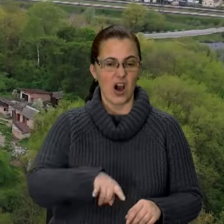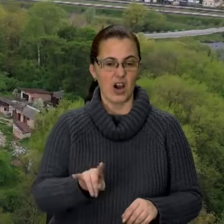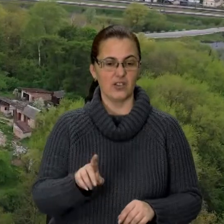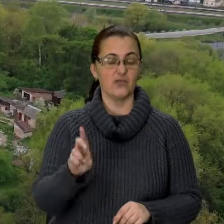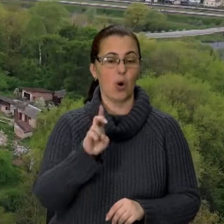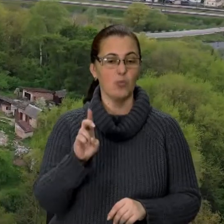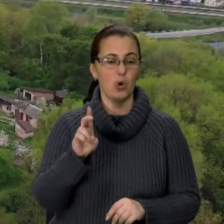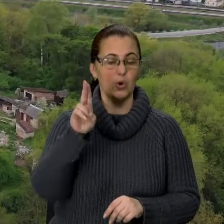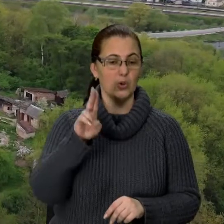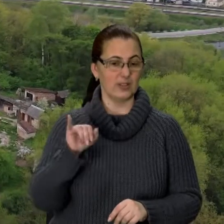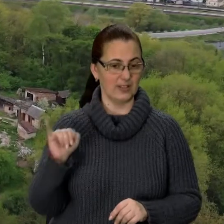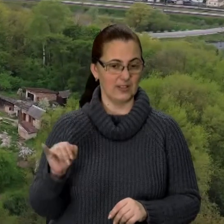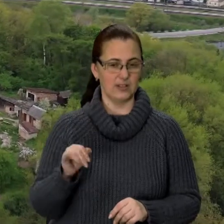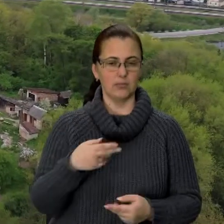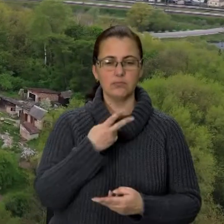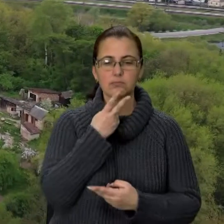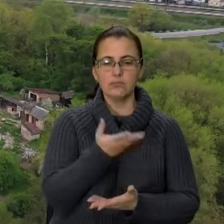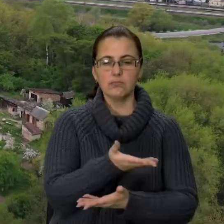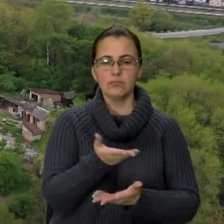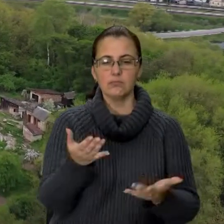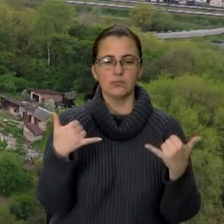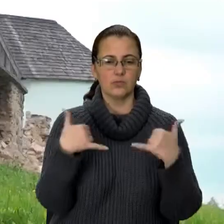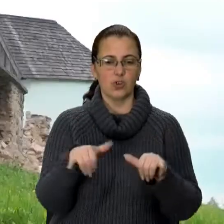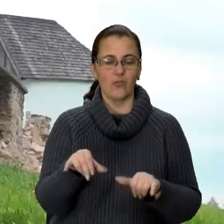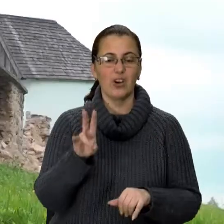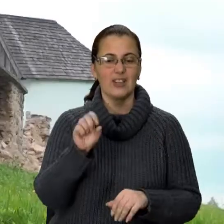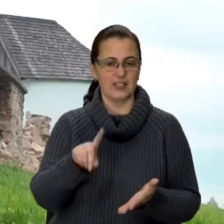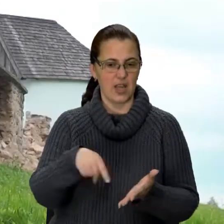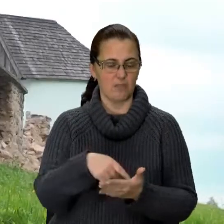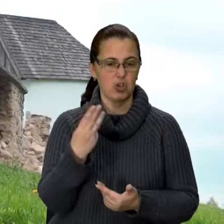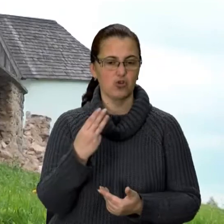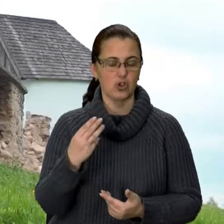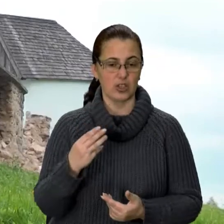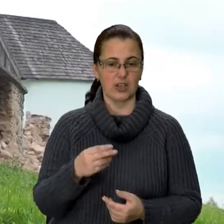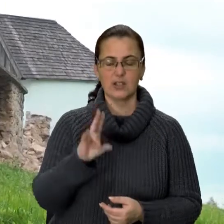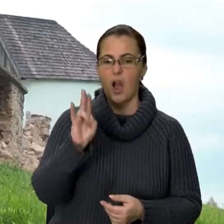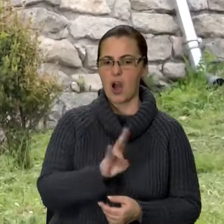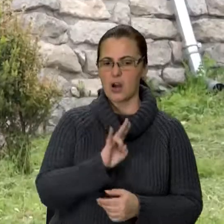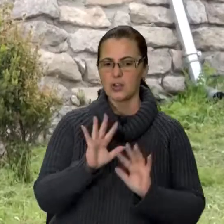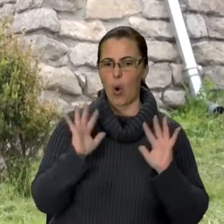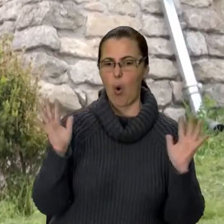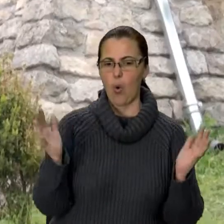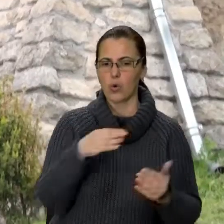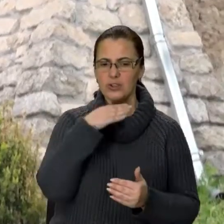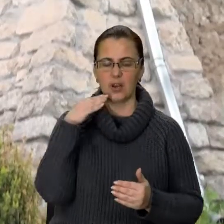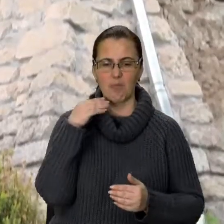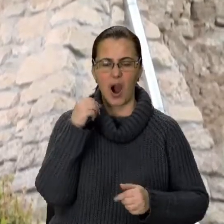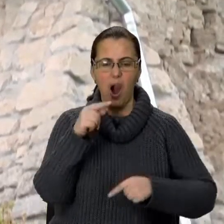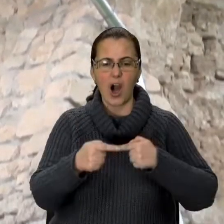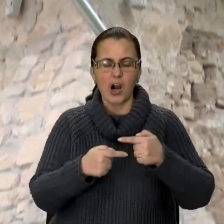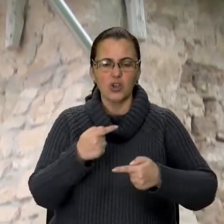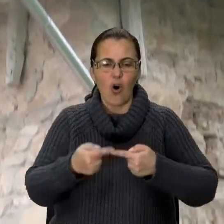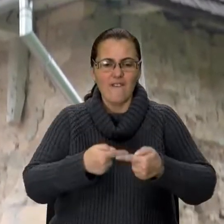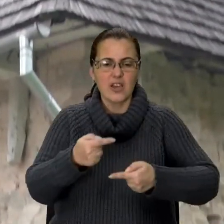Із Золотої гори відкривається дивовижний краєвид наш Чирець. Храм, як і інші церкви, окутий багатовіковими мурами. Його